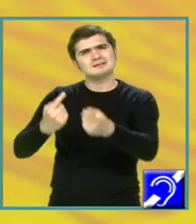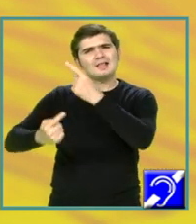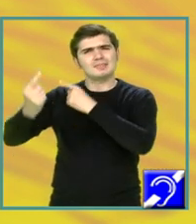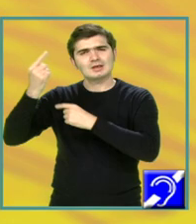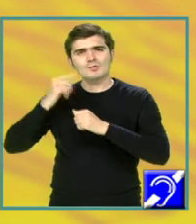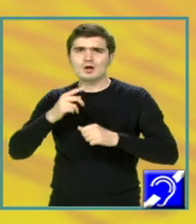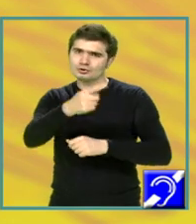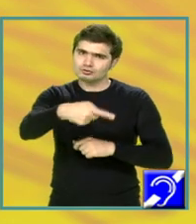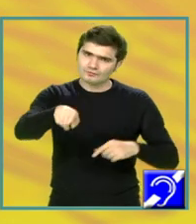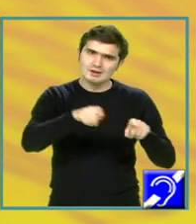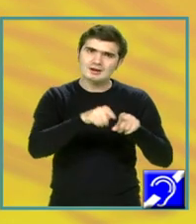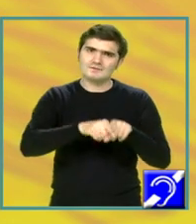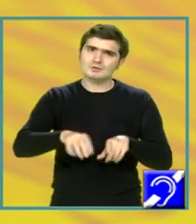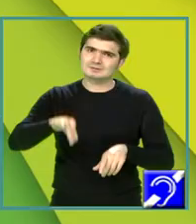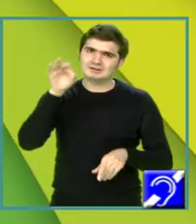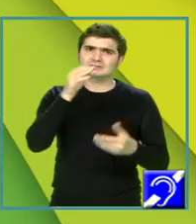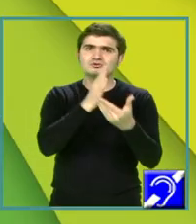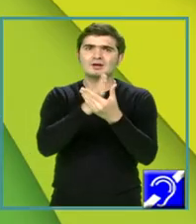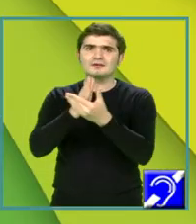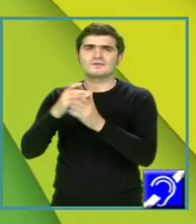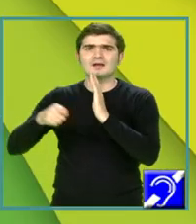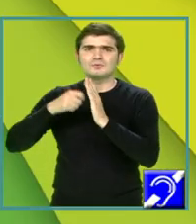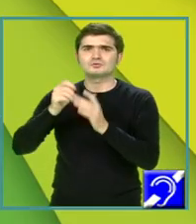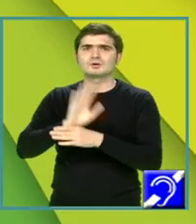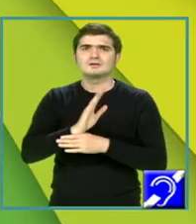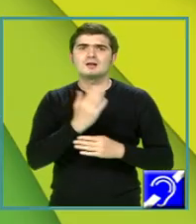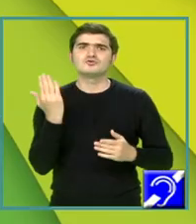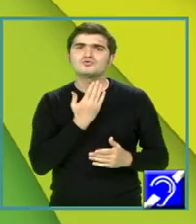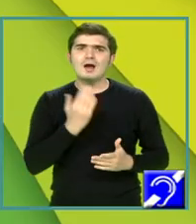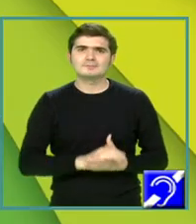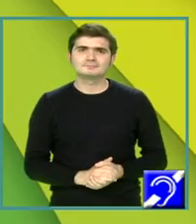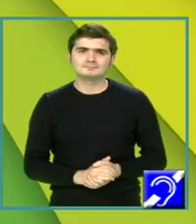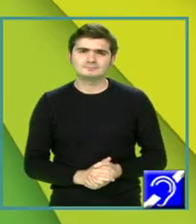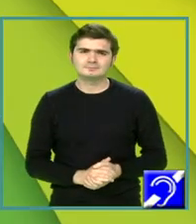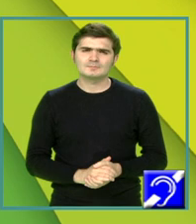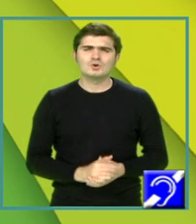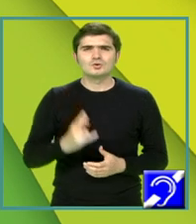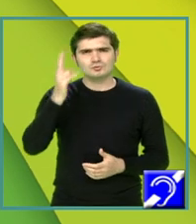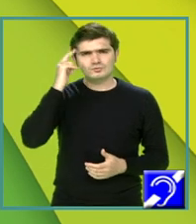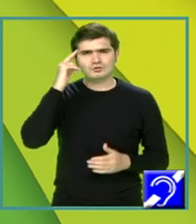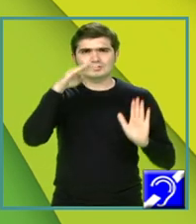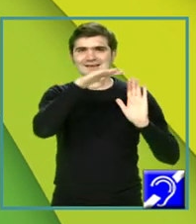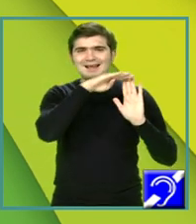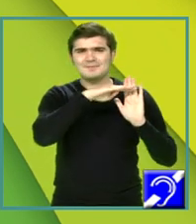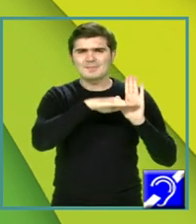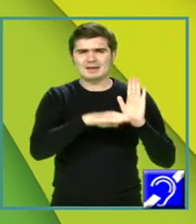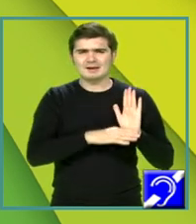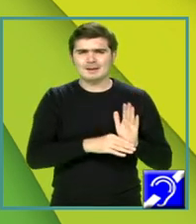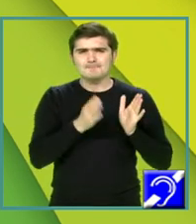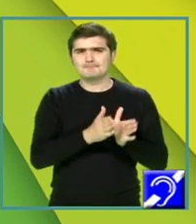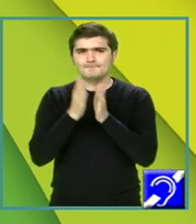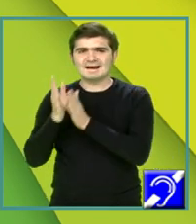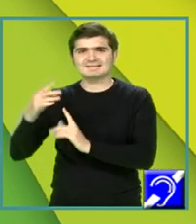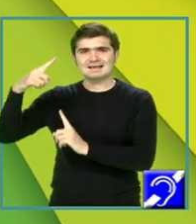pe care voi le veți găsi în arhiva emisiunii Teleșcoală. Reperele le cunoașteți, aspectele teoretice